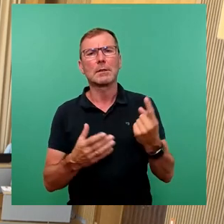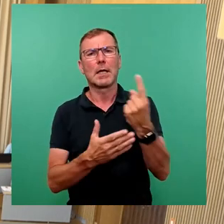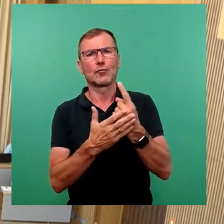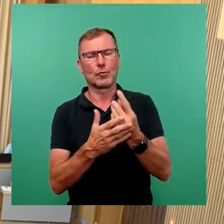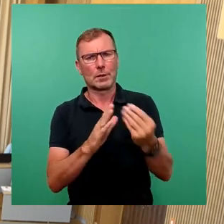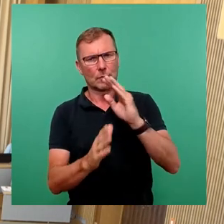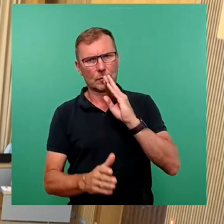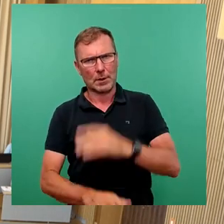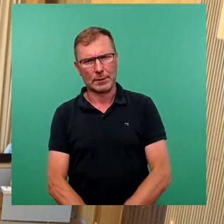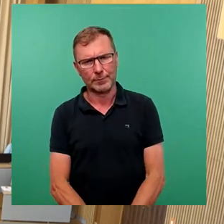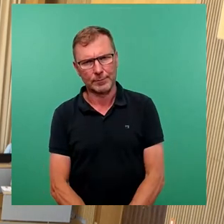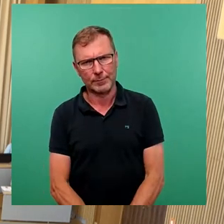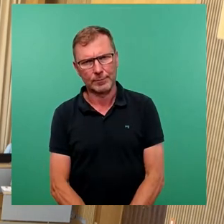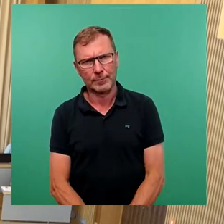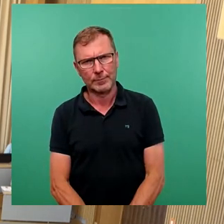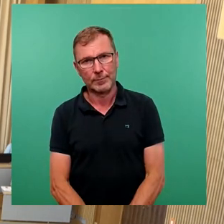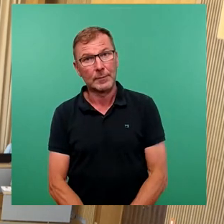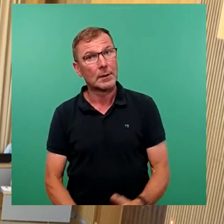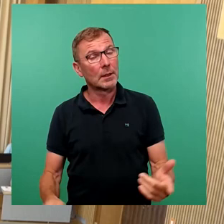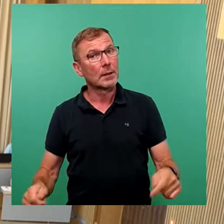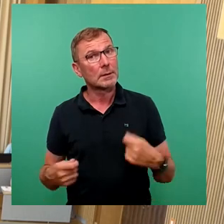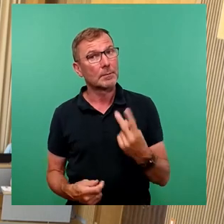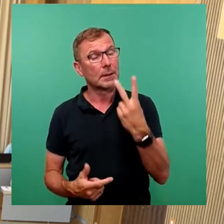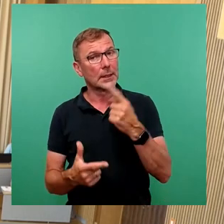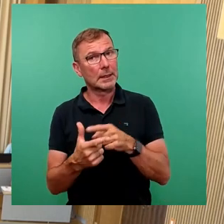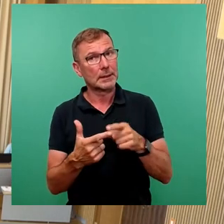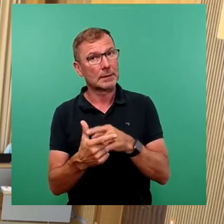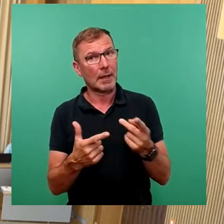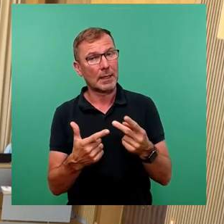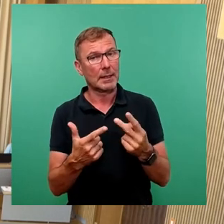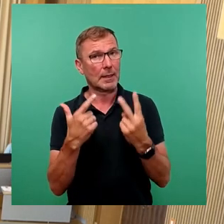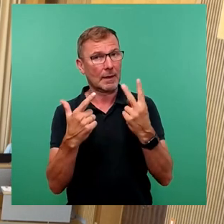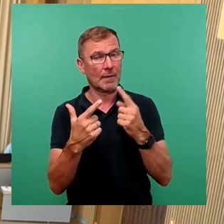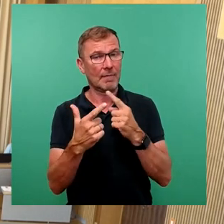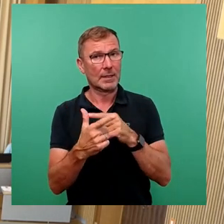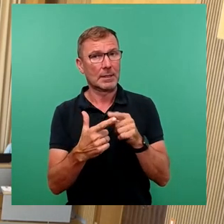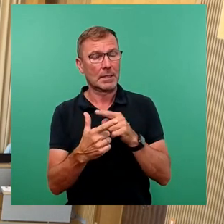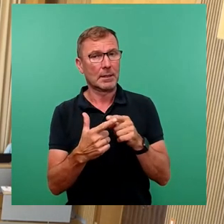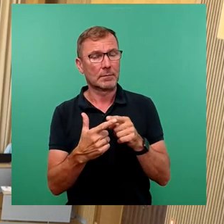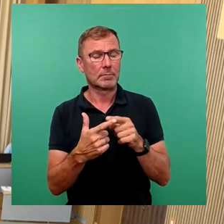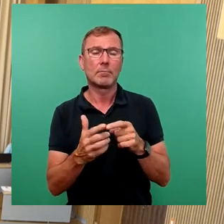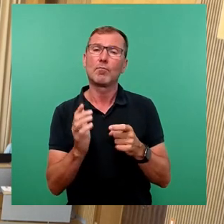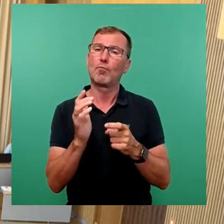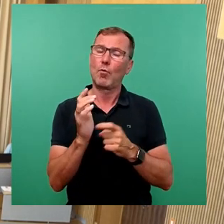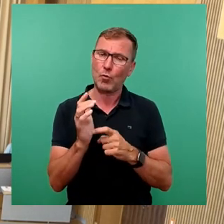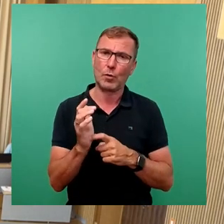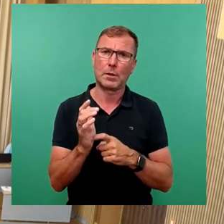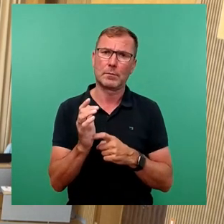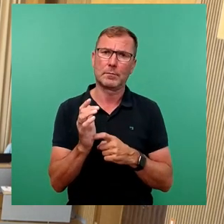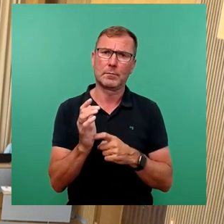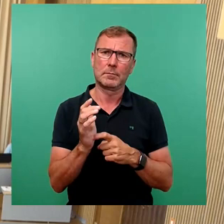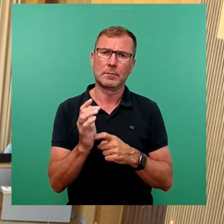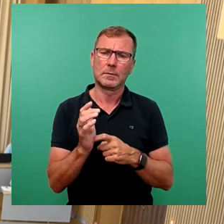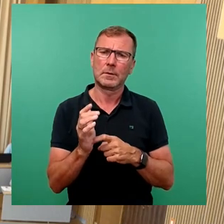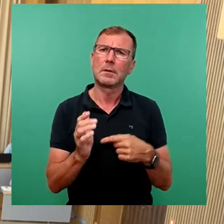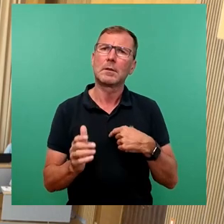sagen. Ja, es gibt zwei ganz wesentliche Gründe, die das